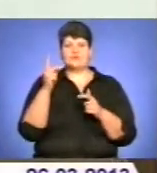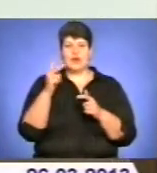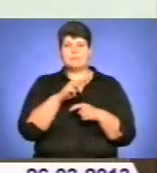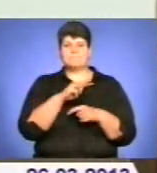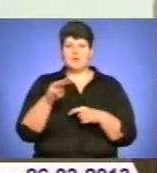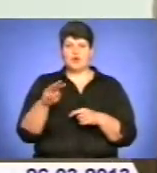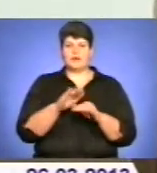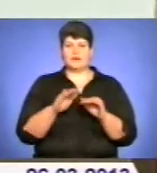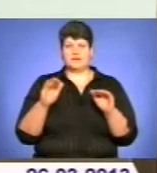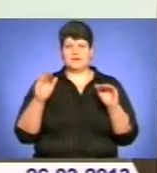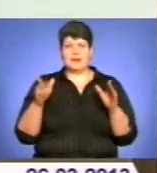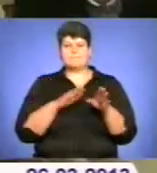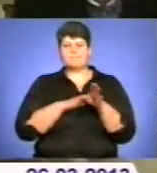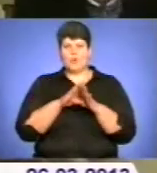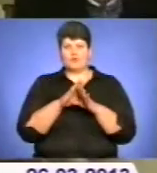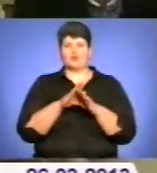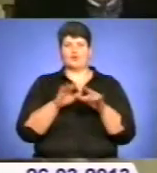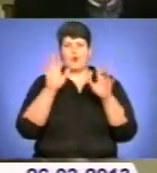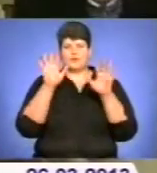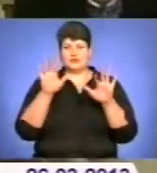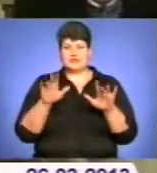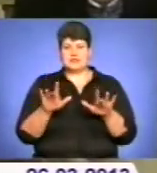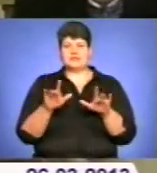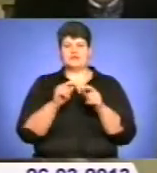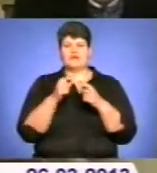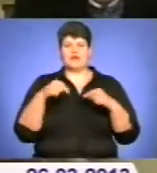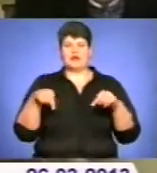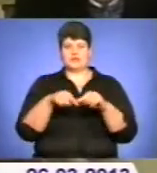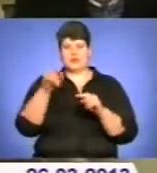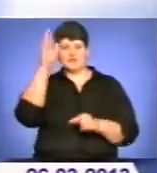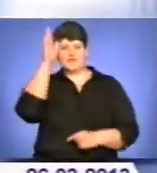забезпечивши таким чином повну комп'ютеризацію у галузі шкільної освіти.